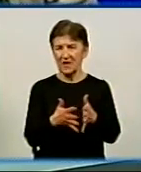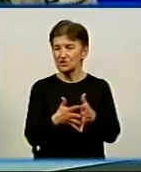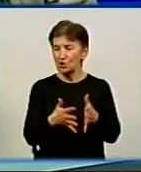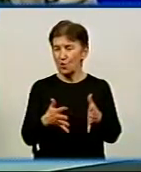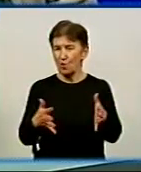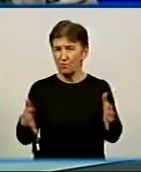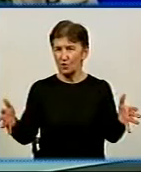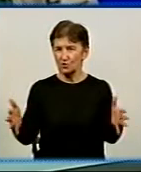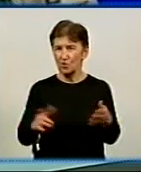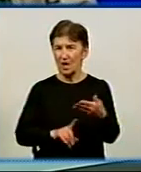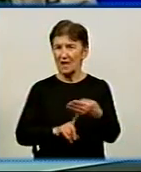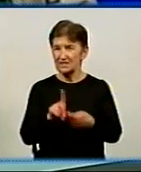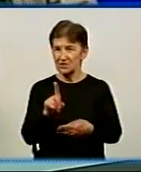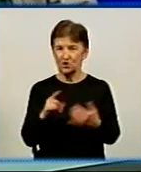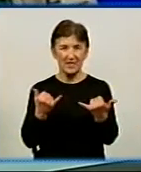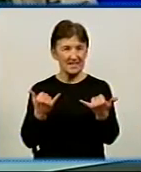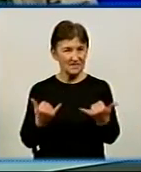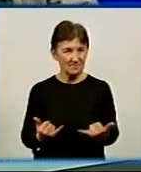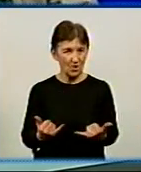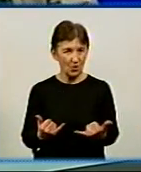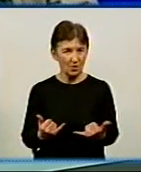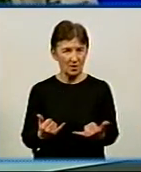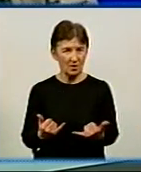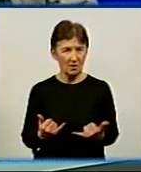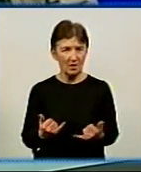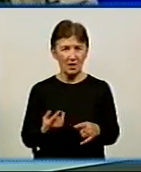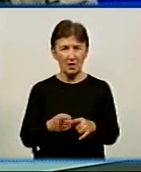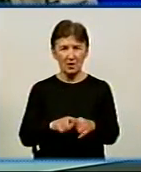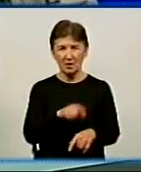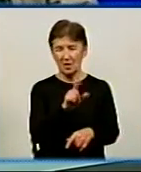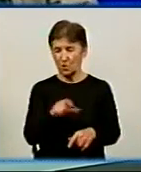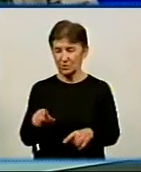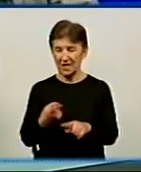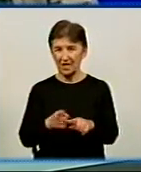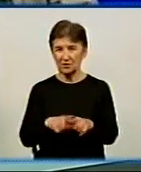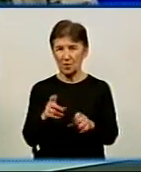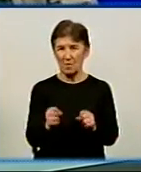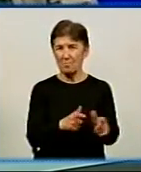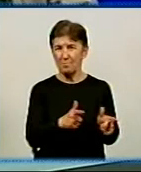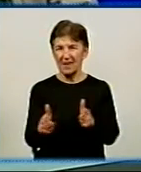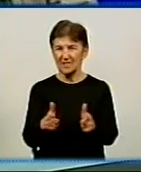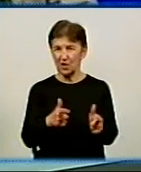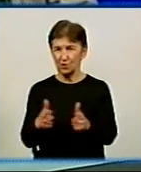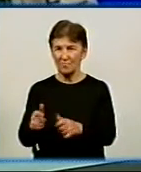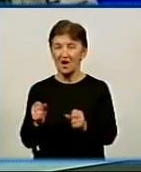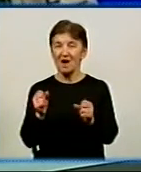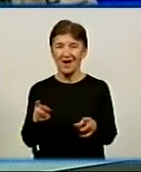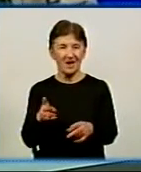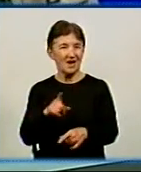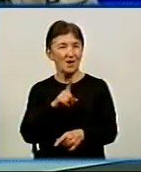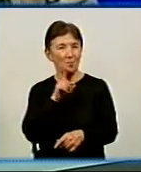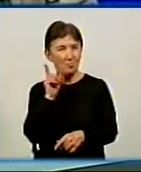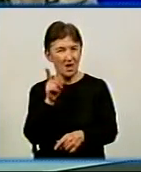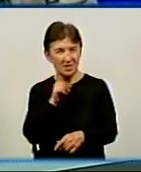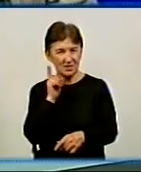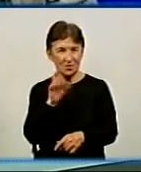Тобто починаючи сьогодні з громадського резерва, який сьогодні готовиться, це підготовка, як молоді, вже, мабуть,